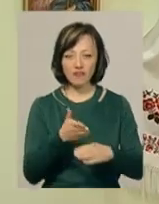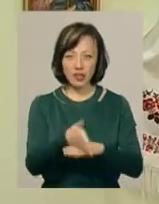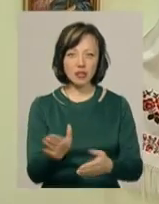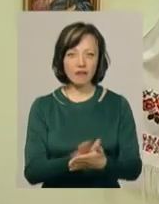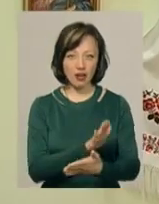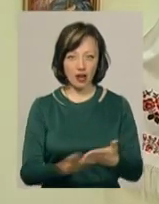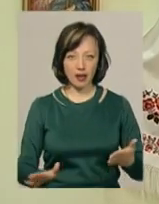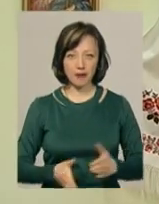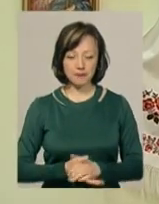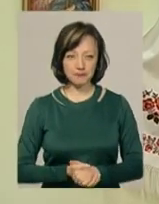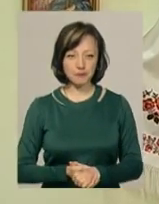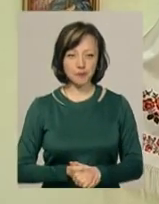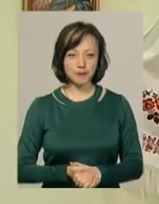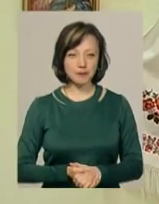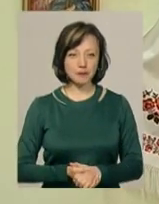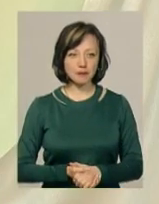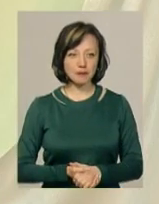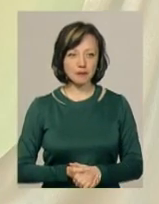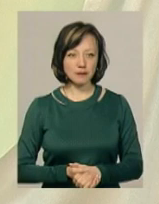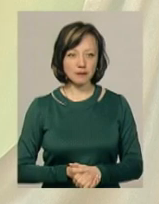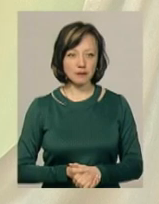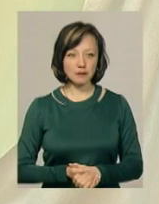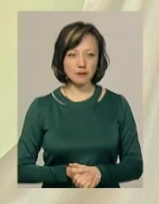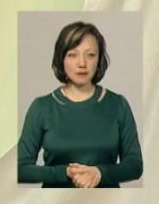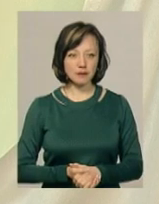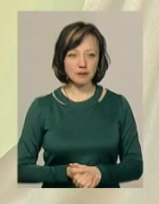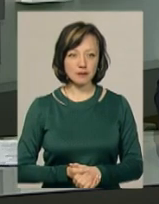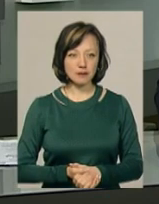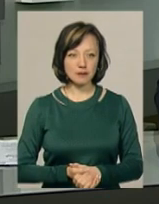хід на неї вільний. Кривий новини, Поділля Центр.